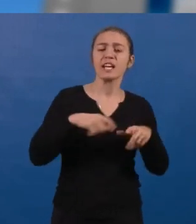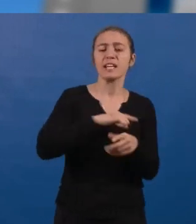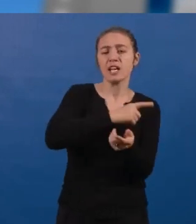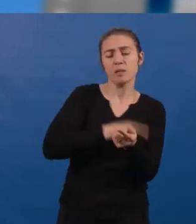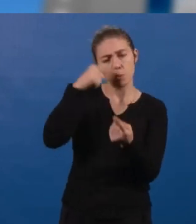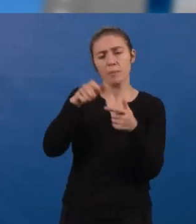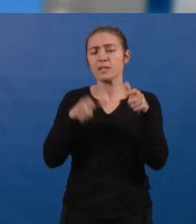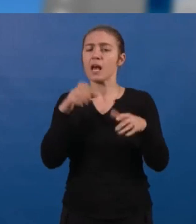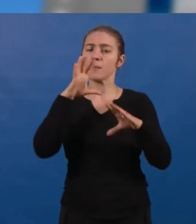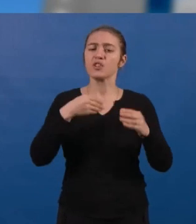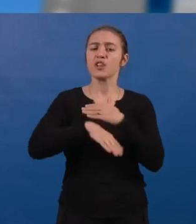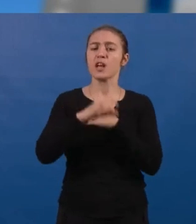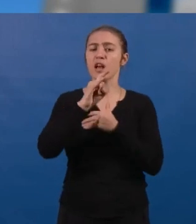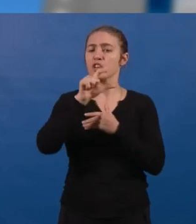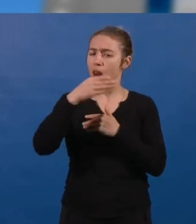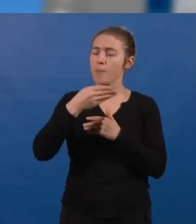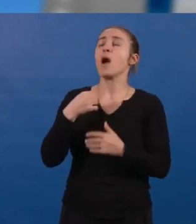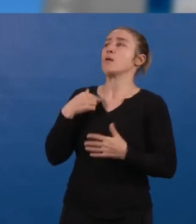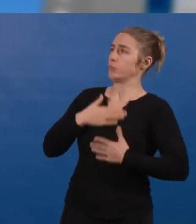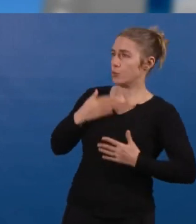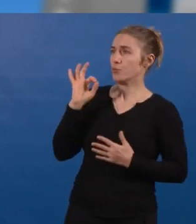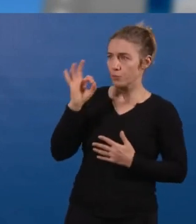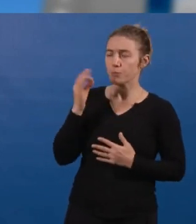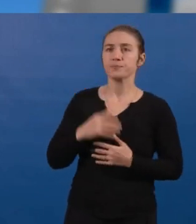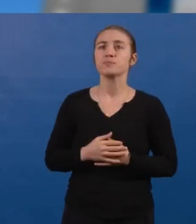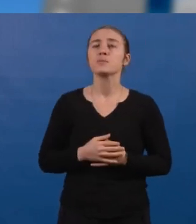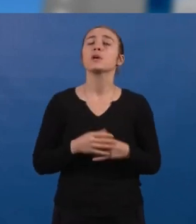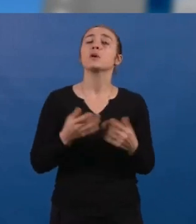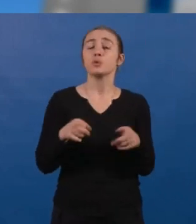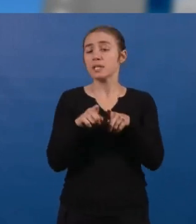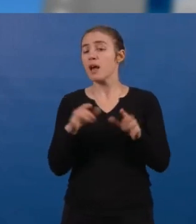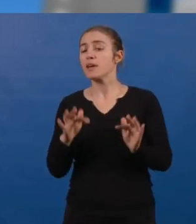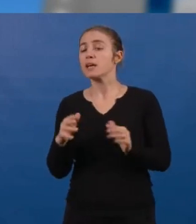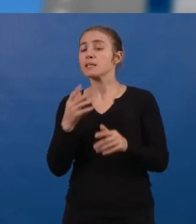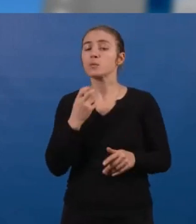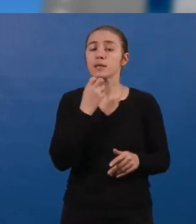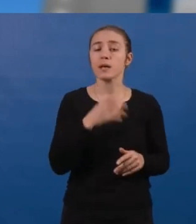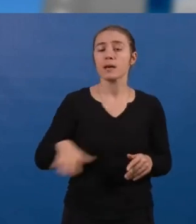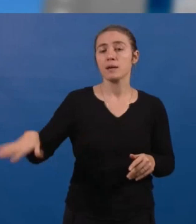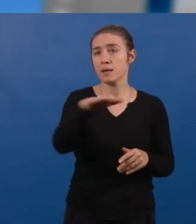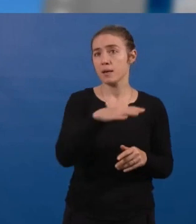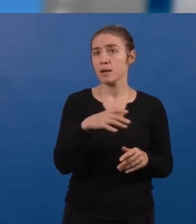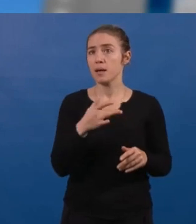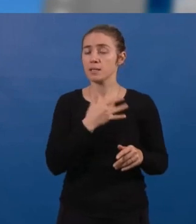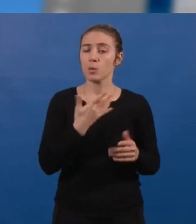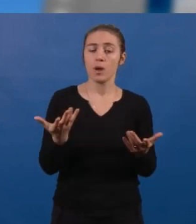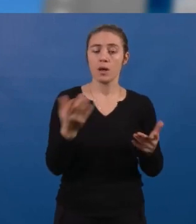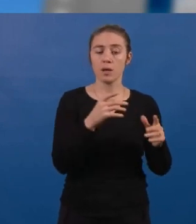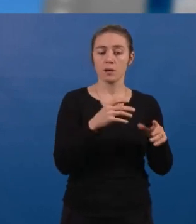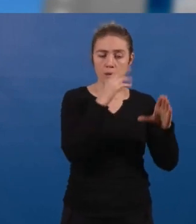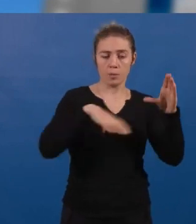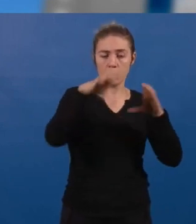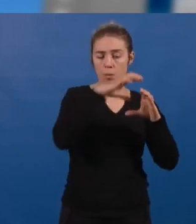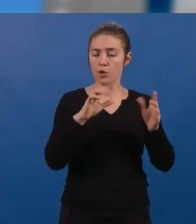HLM. Pour terminer, ce nouveau contrat de ville partenarial et citoyen est l'occasion de mettre tous les acteurs de la métropole sur le